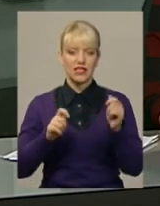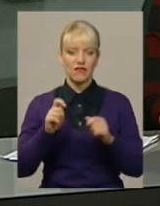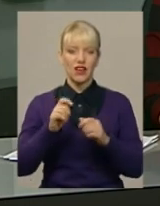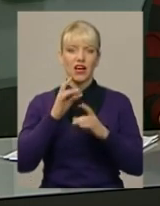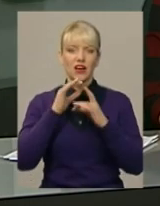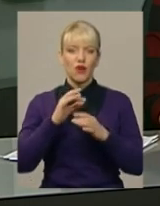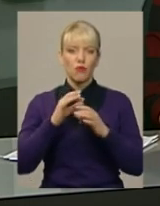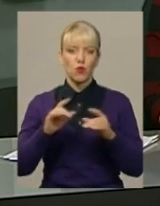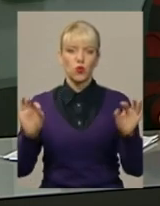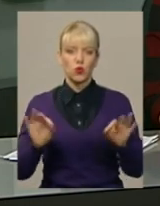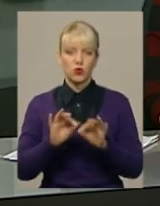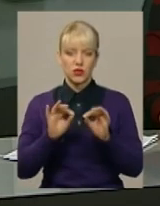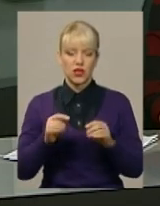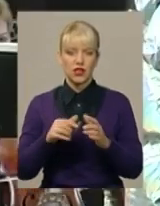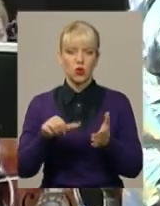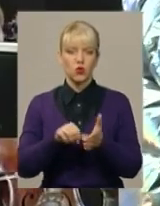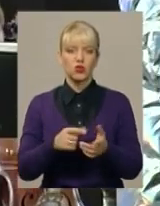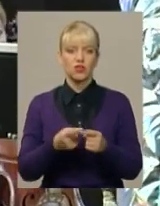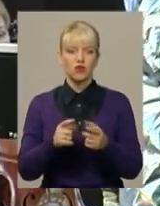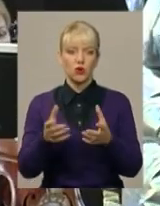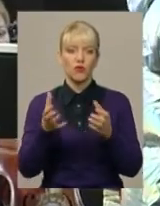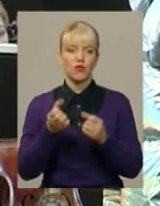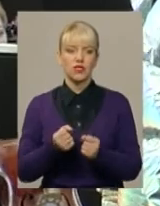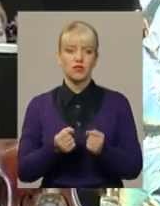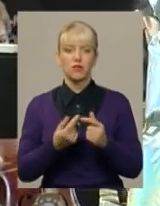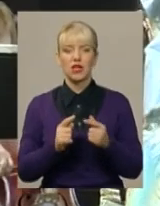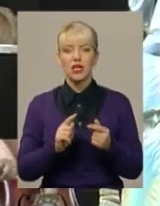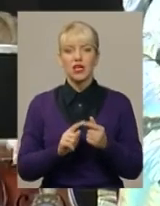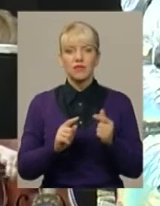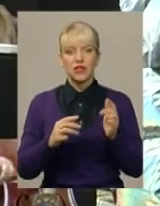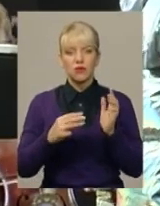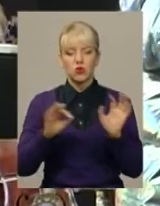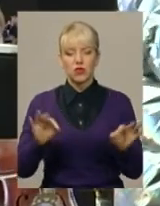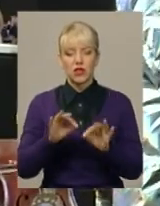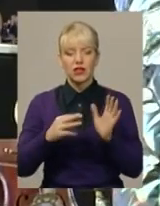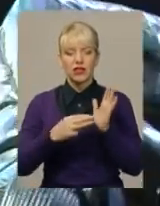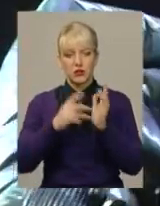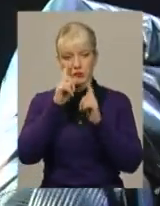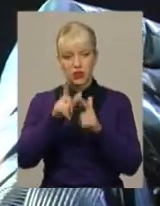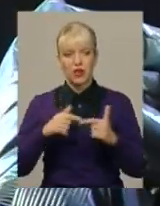ньому візьмуть музиканти із восьми країн, каже директор Хмельницької обласної філармонії Олександр Драган.